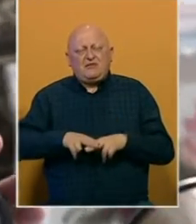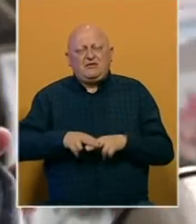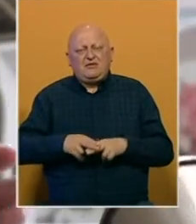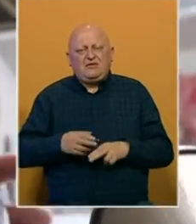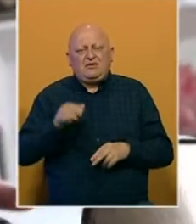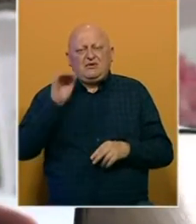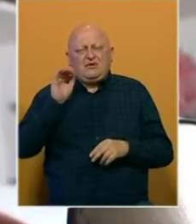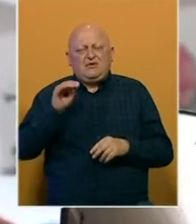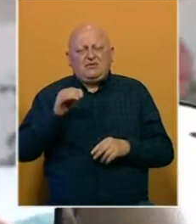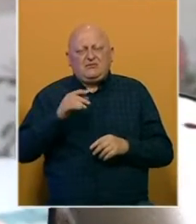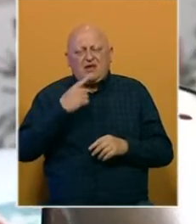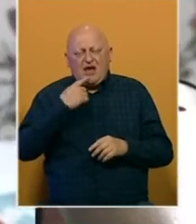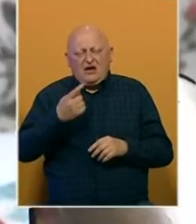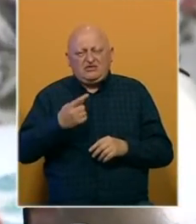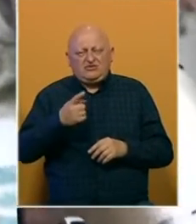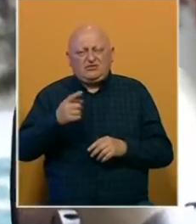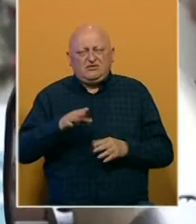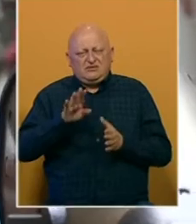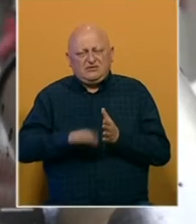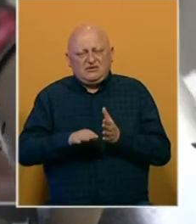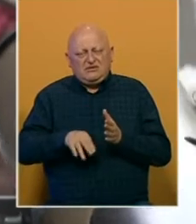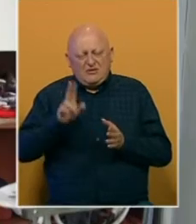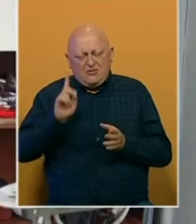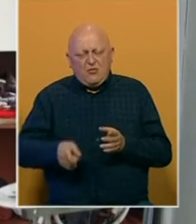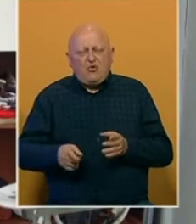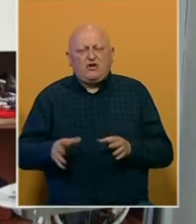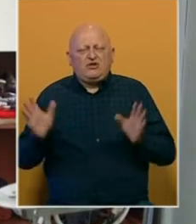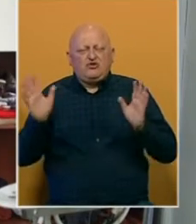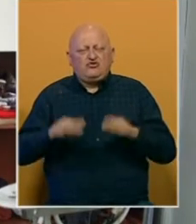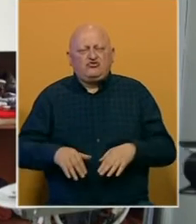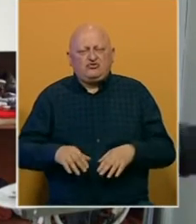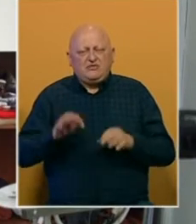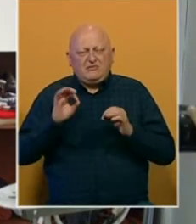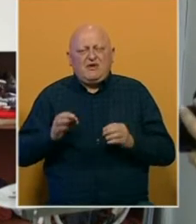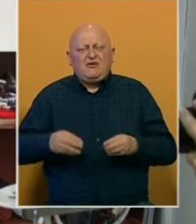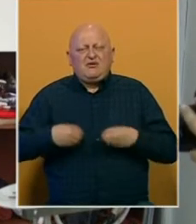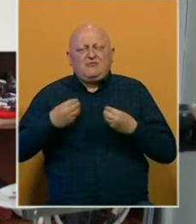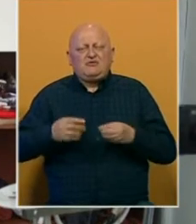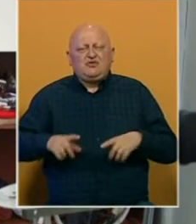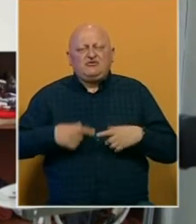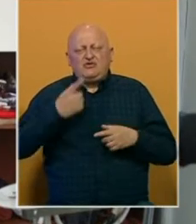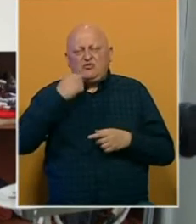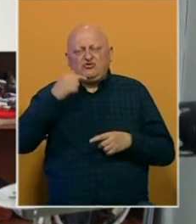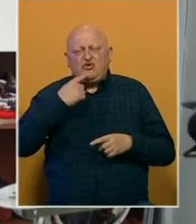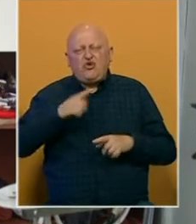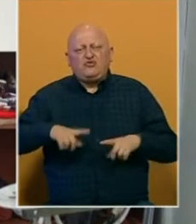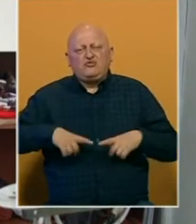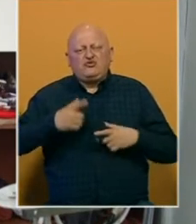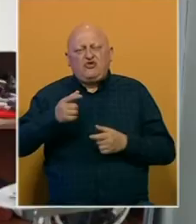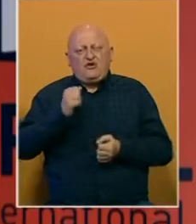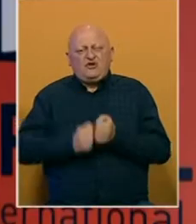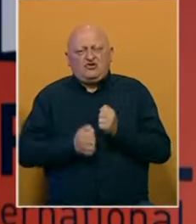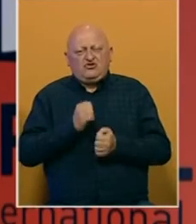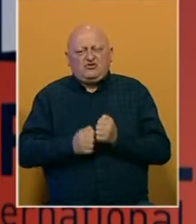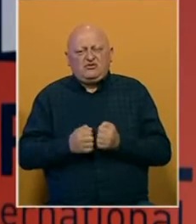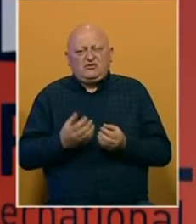Iz Trijal Internationala ističu da se stigmatizacija može i mora rušiti stvarnim pričama žena i muškaraca koji su preživjeli ove zločine.